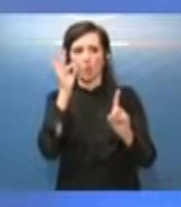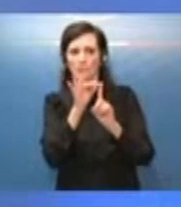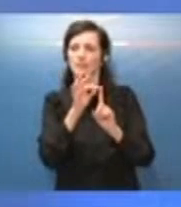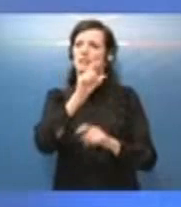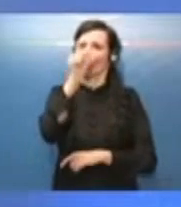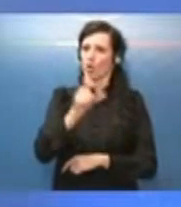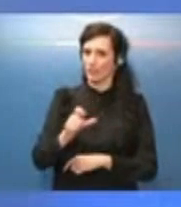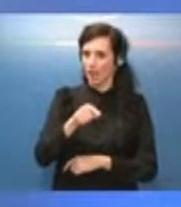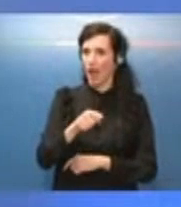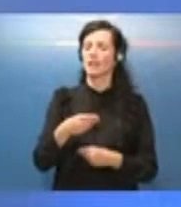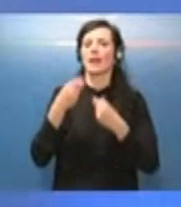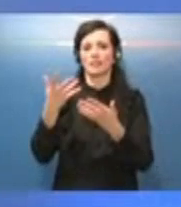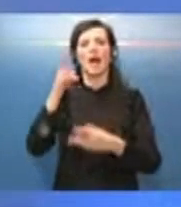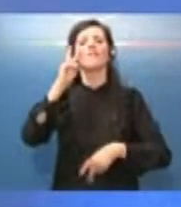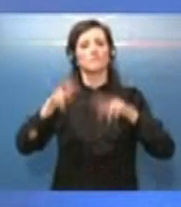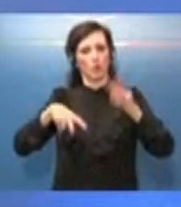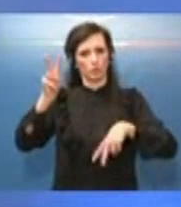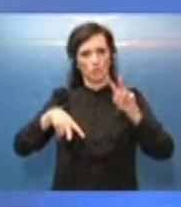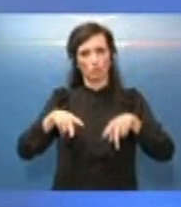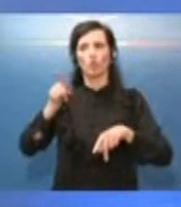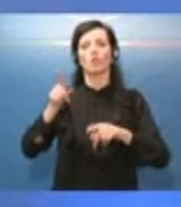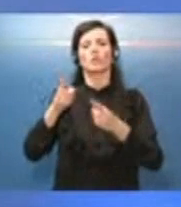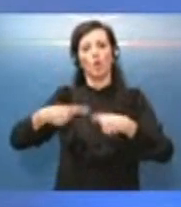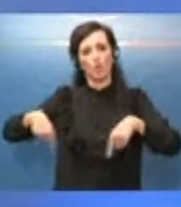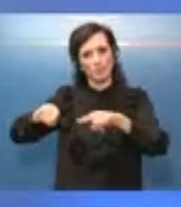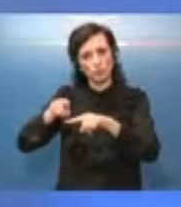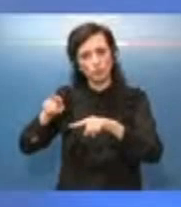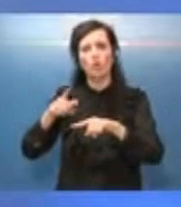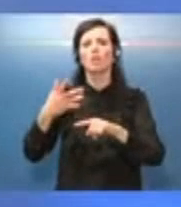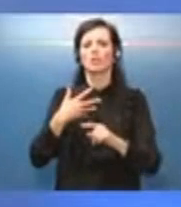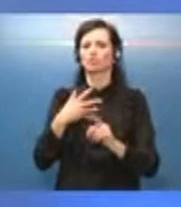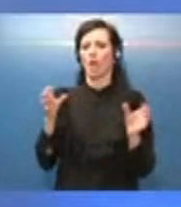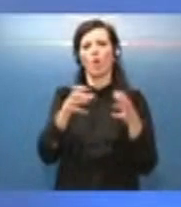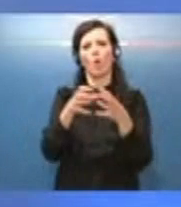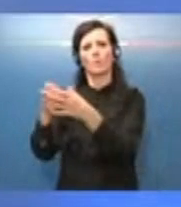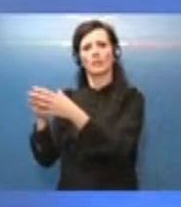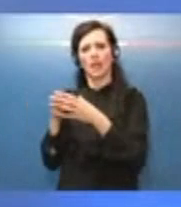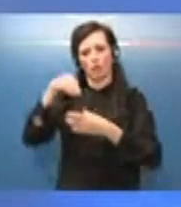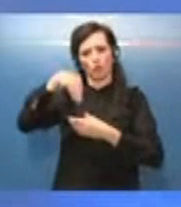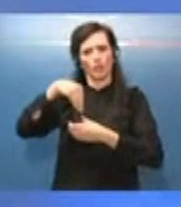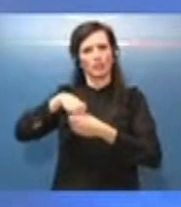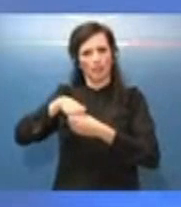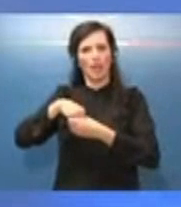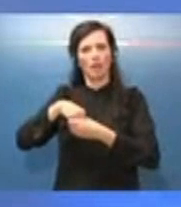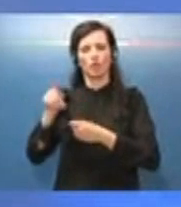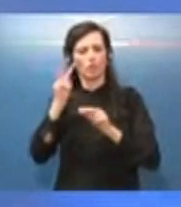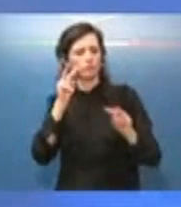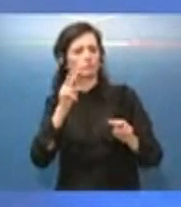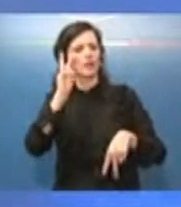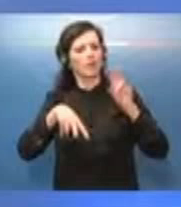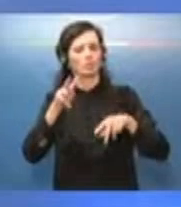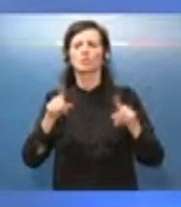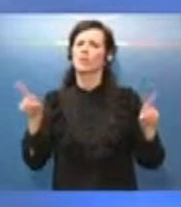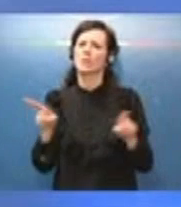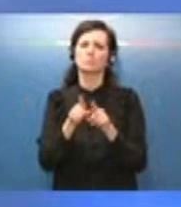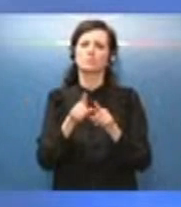verrà valutata verrà valutata dalla Commissione verrà valutata da una serie di comitati che più o meno sono quelli poi gli stessi passaggi che ha avuto il